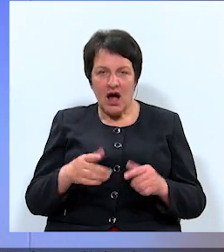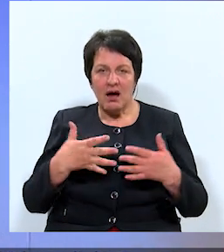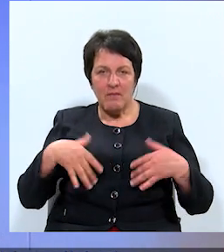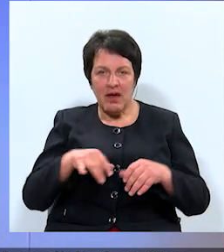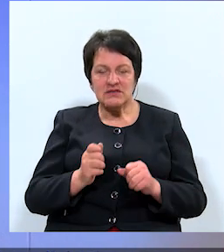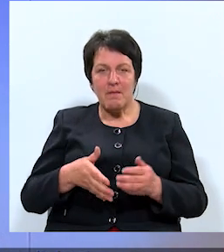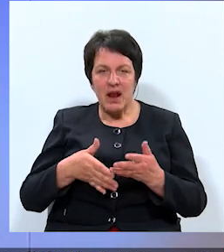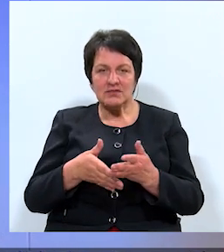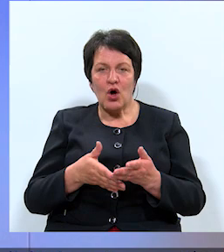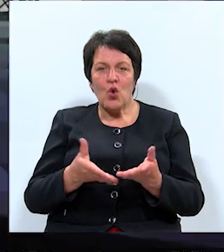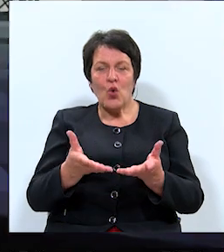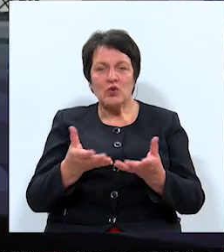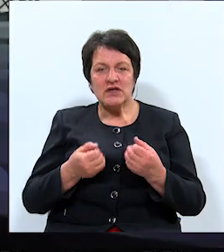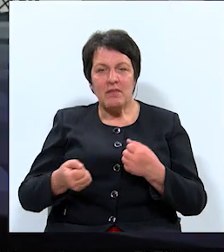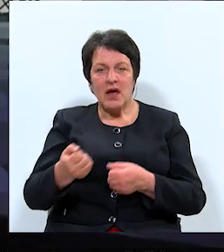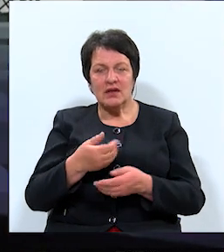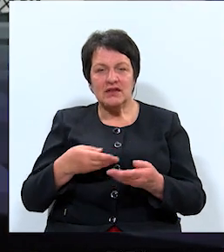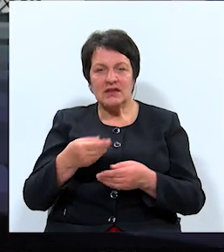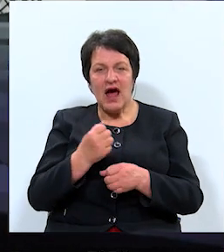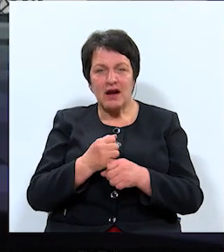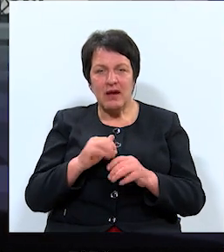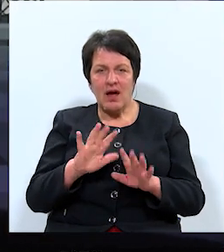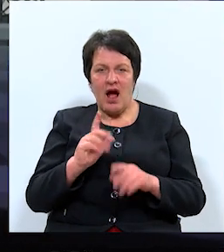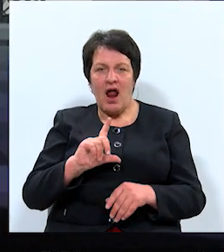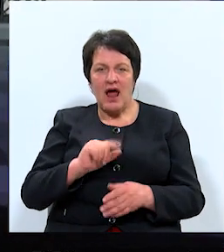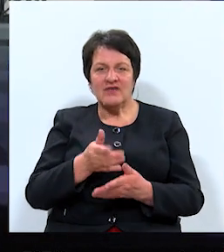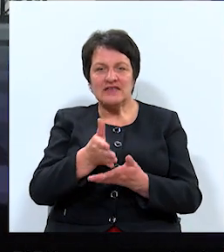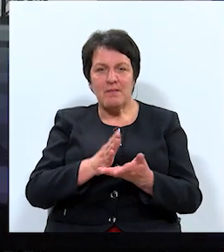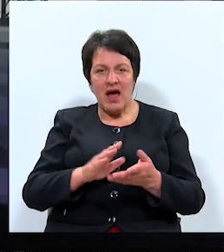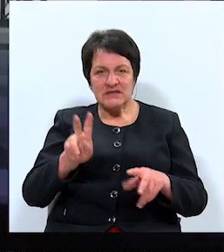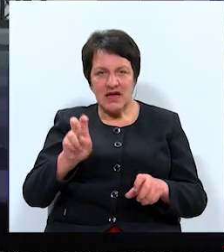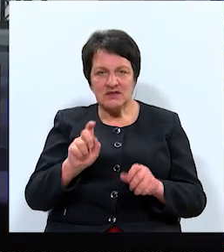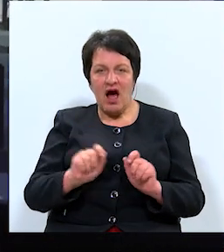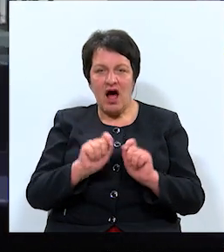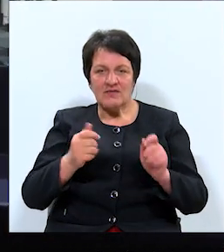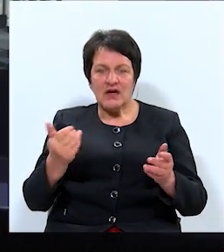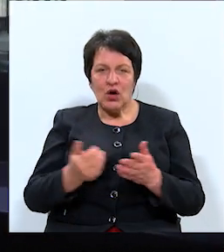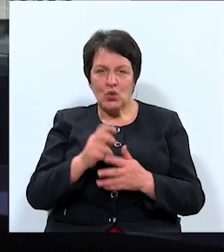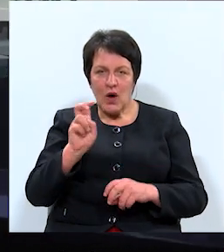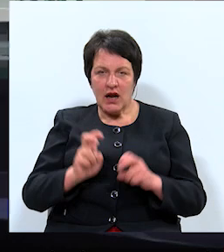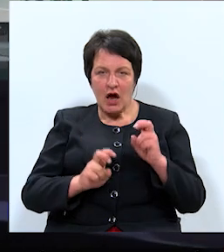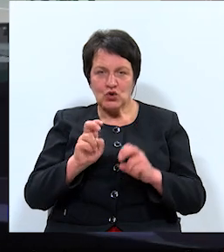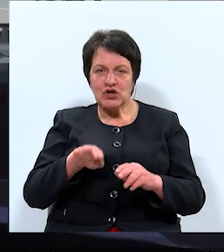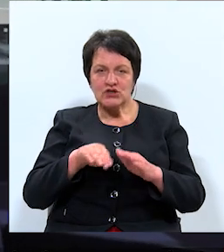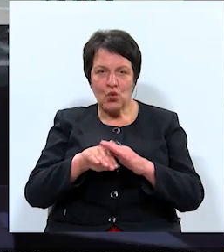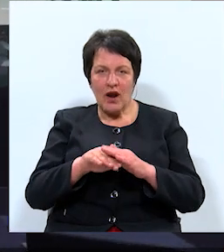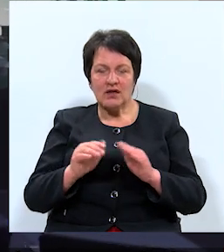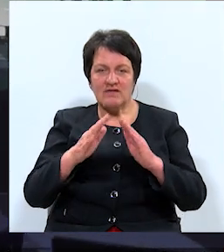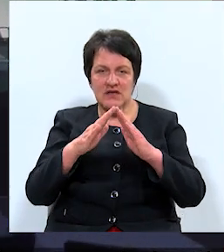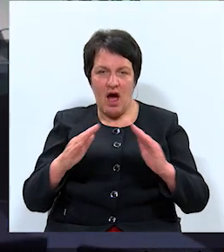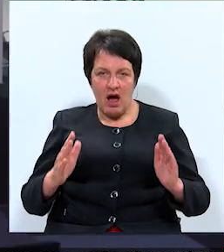palīdzējām uzņēmēju darbībai, piemēram, ka Latvijas maiznieks atvert jauno ražošanas no liktu uz ēku.